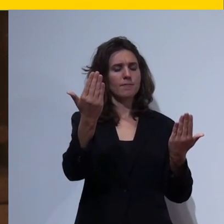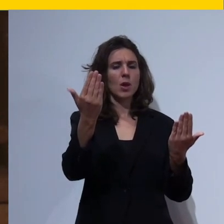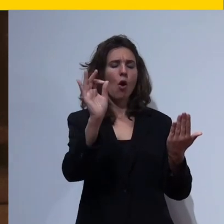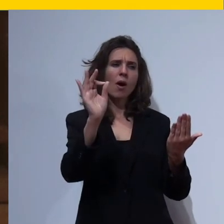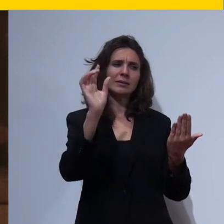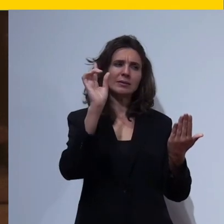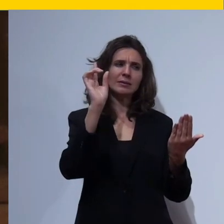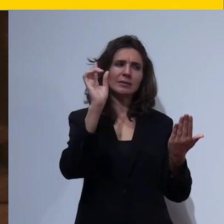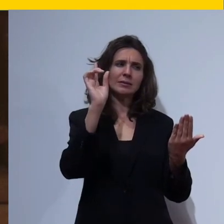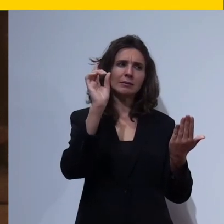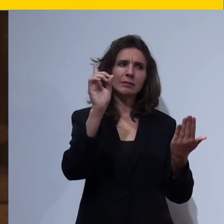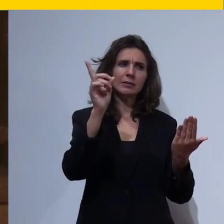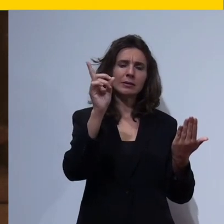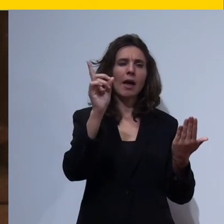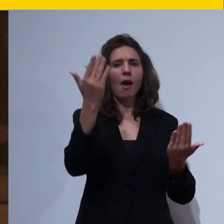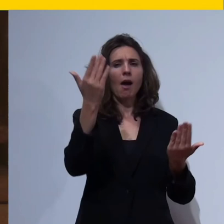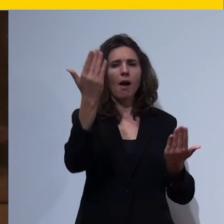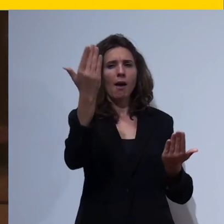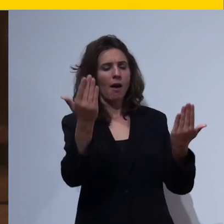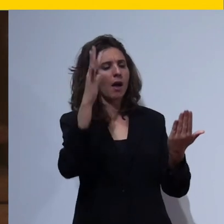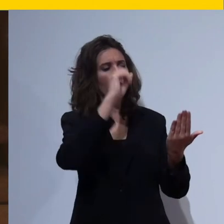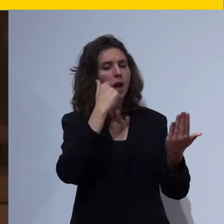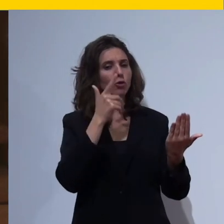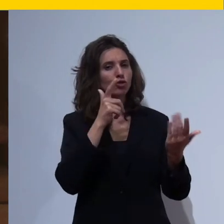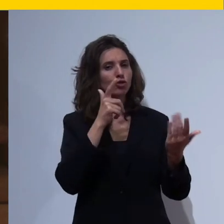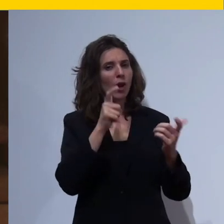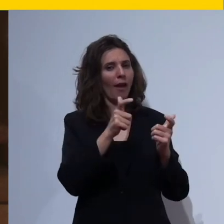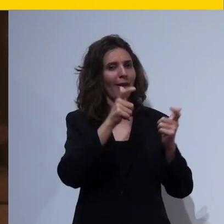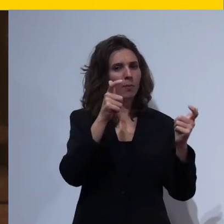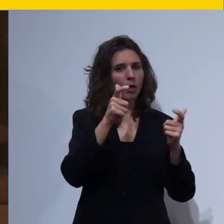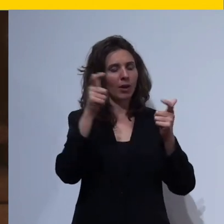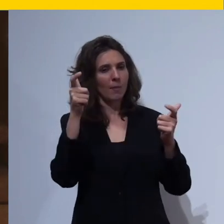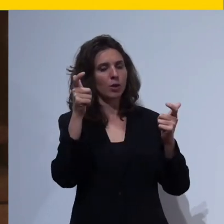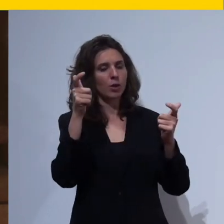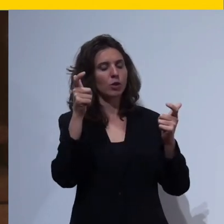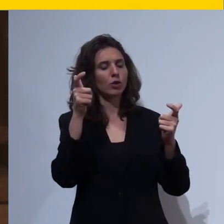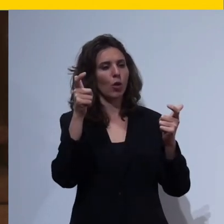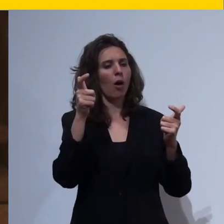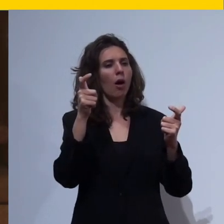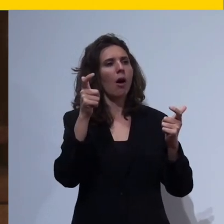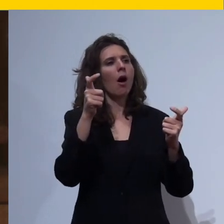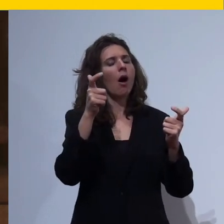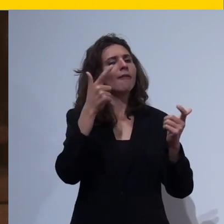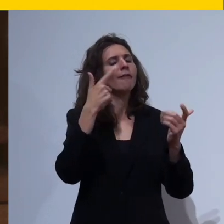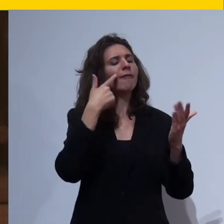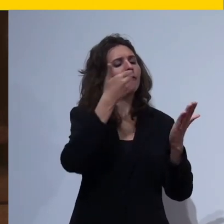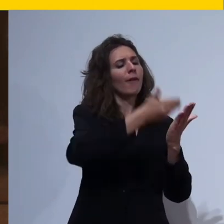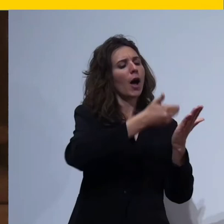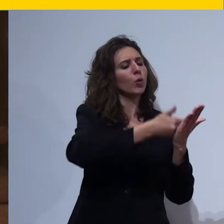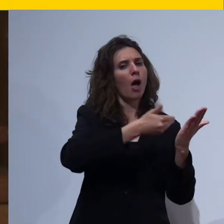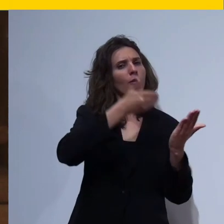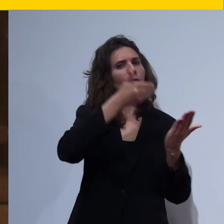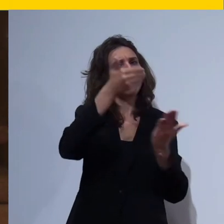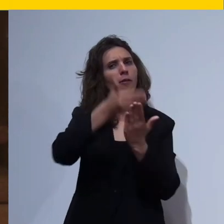un incremento del 20% del fatturato annuale fil nazionale